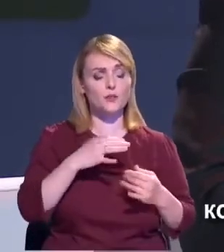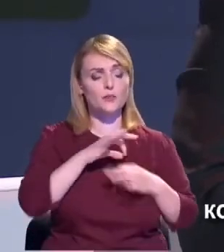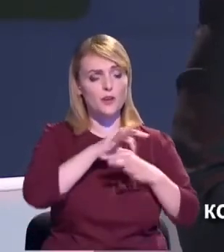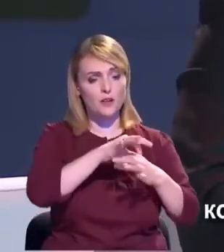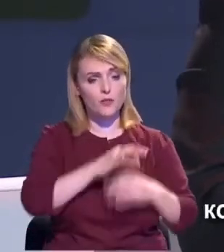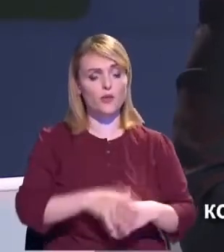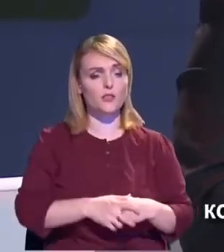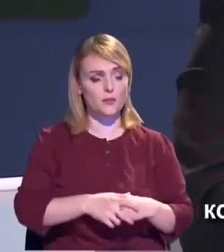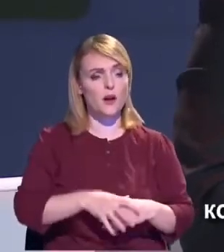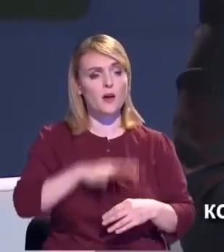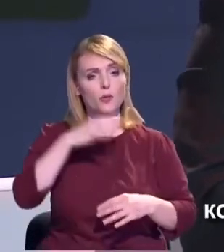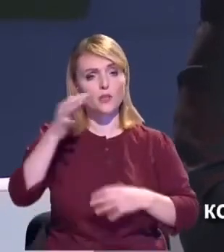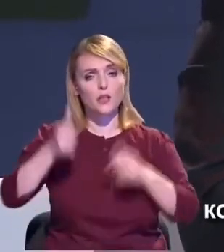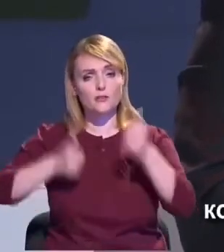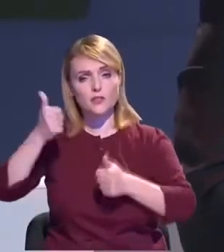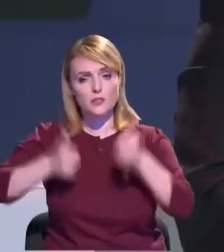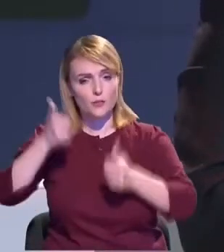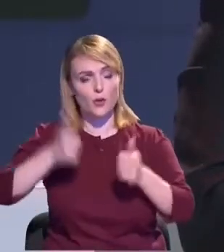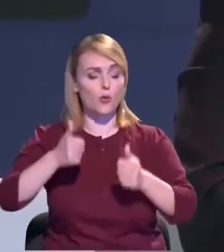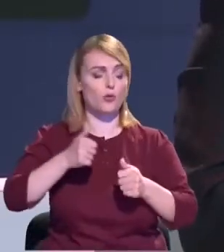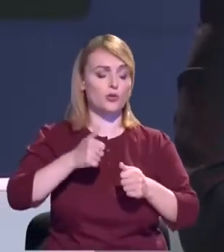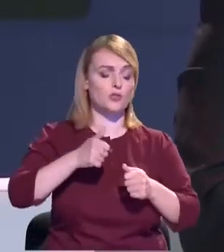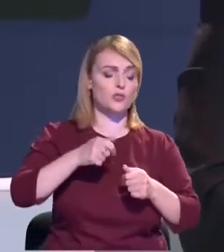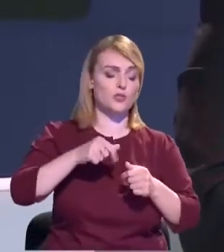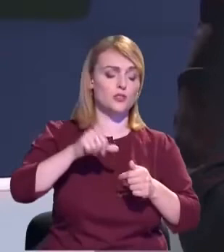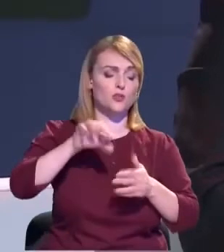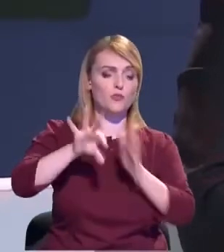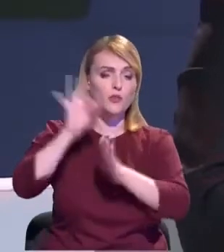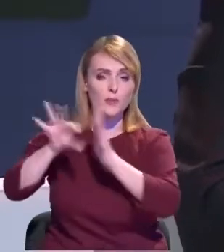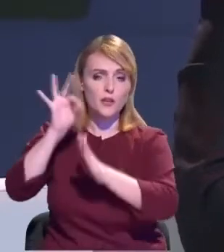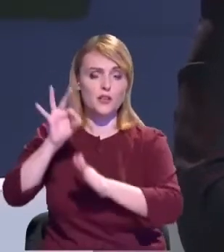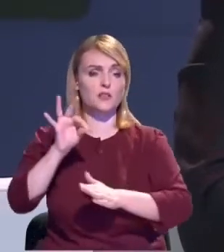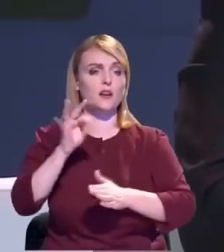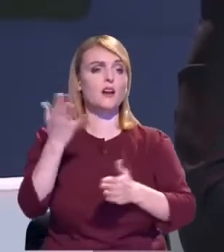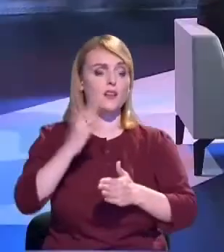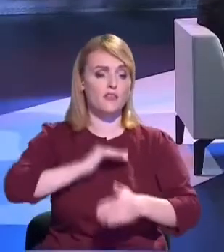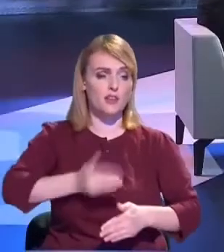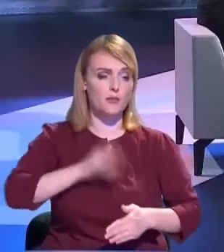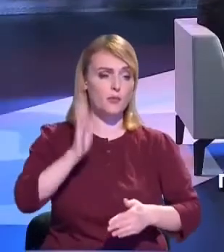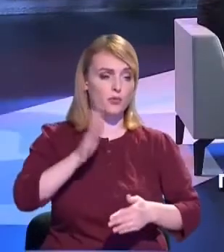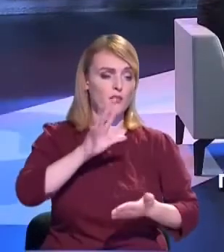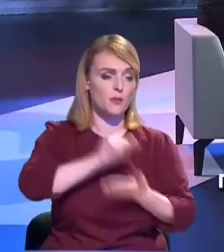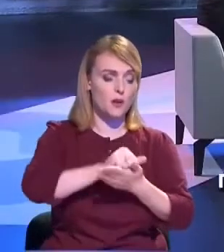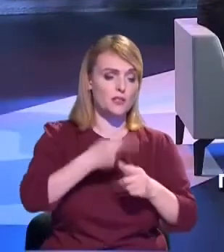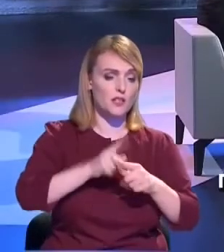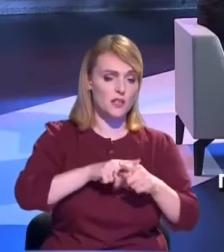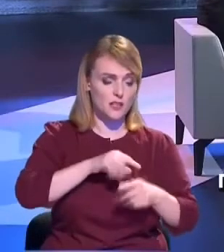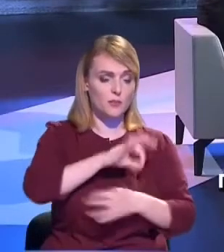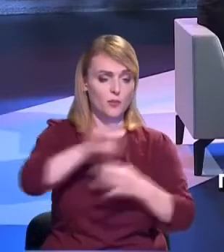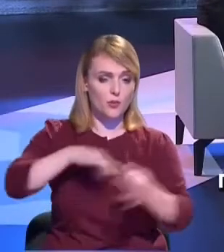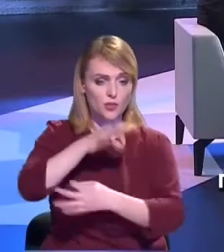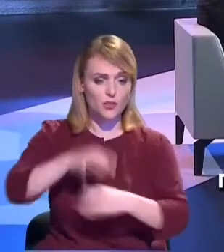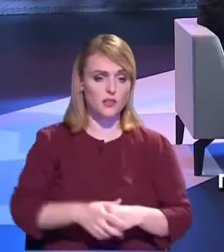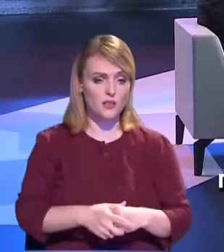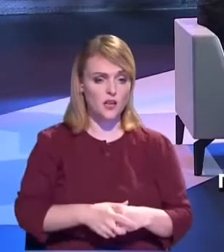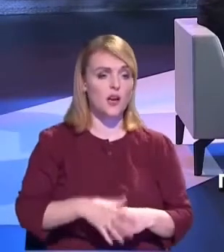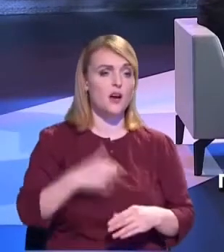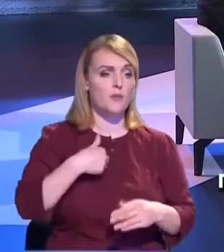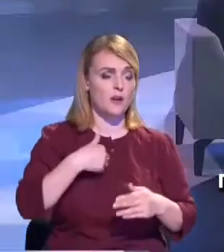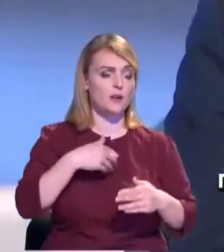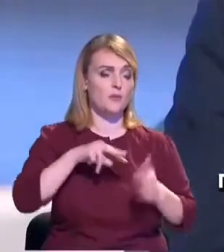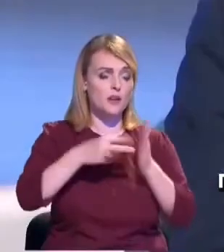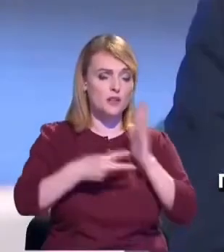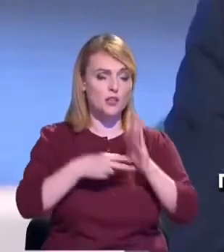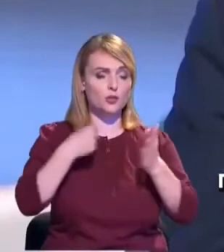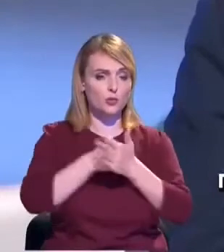până în 2024, dacă mă avem via resursi financiare destule, să construim circa 930 km de apă duct, peste